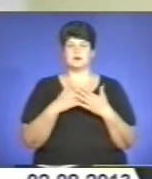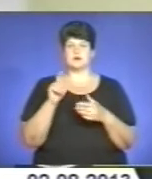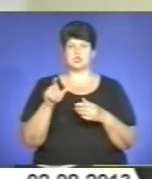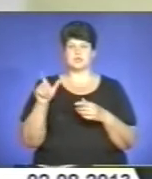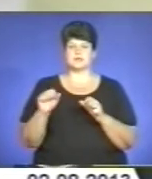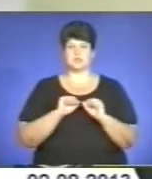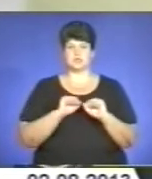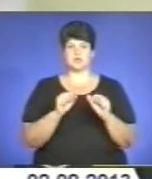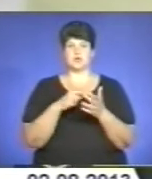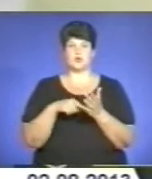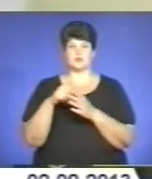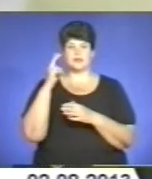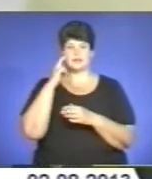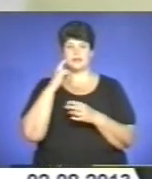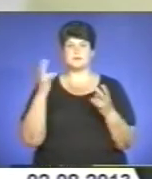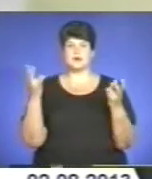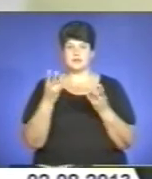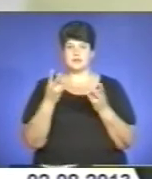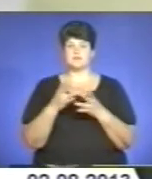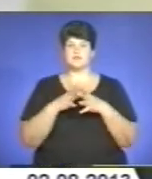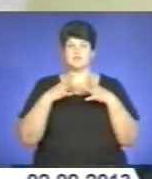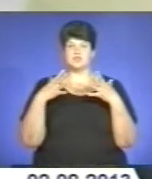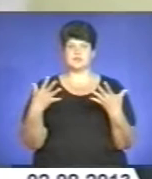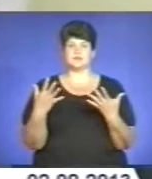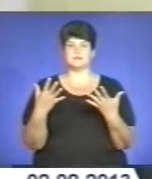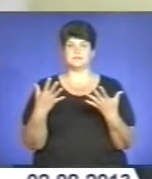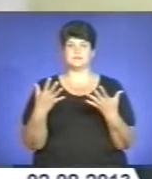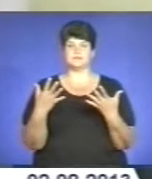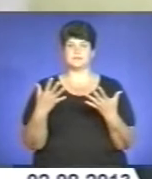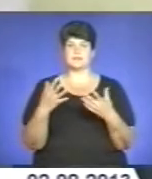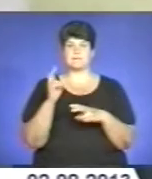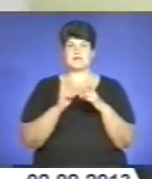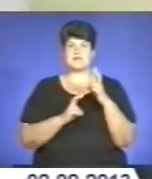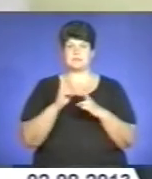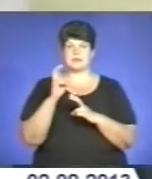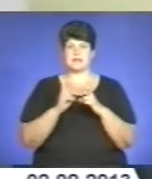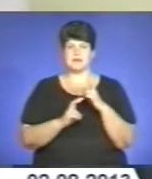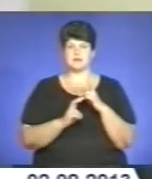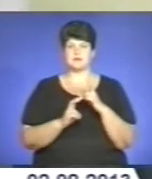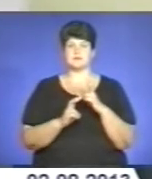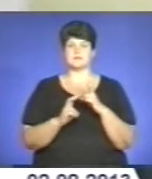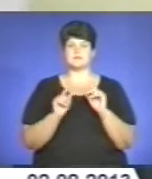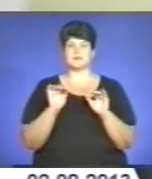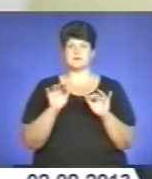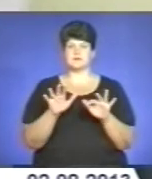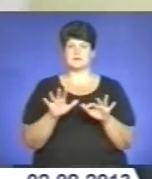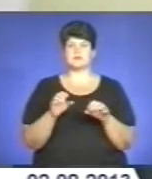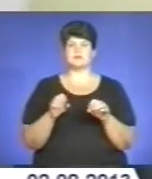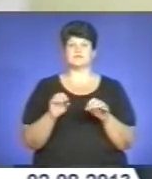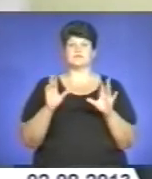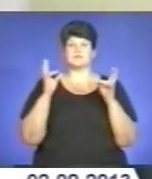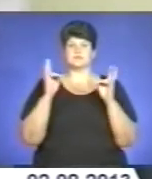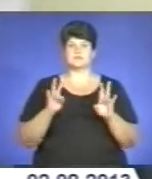Києва. Необходимо вже сточити контроль за наличи на предприятиях, регламентах дійства при чрезвичайних